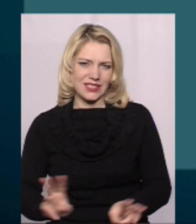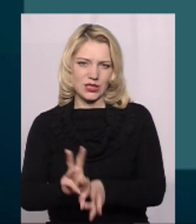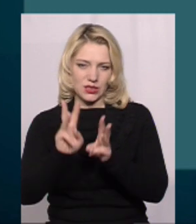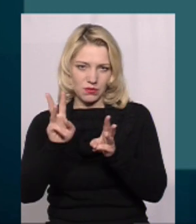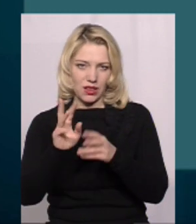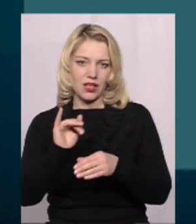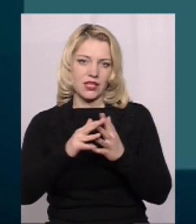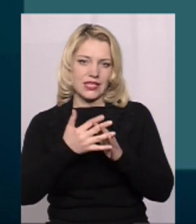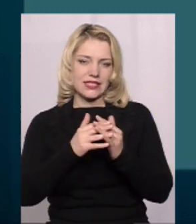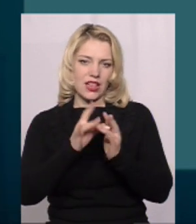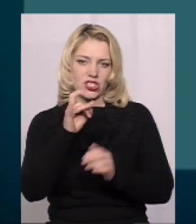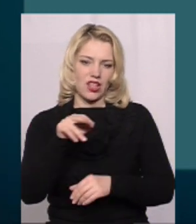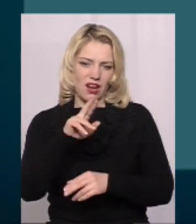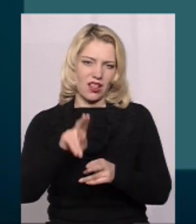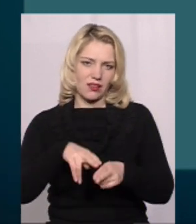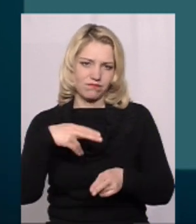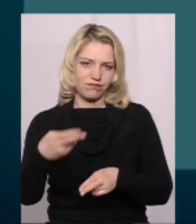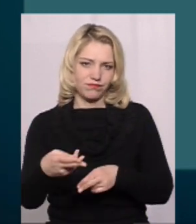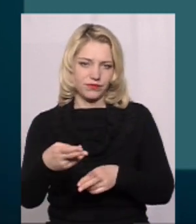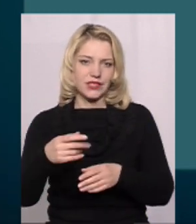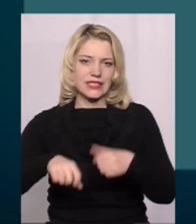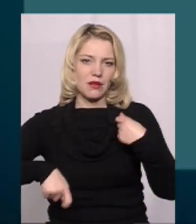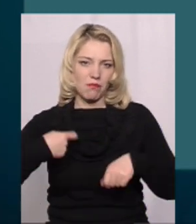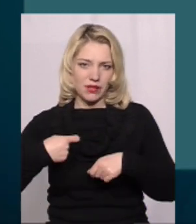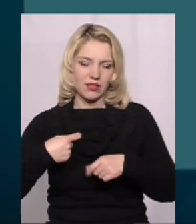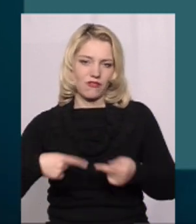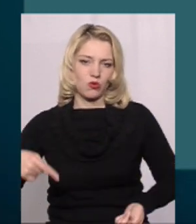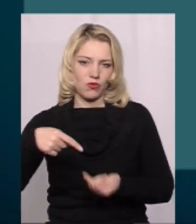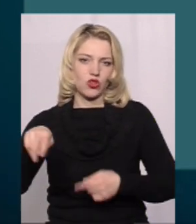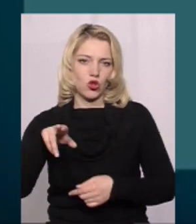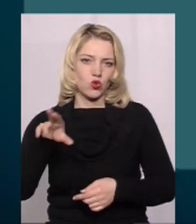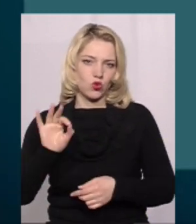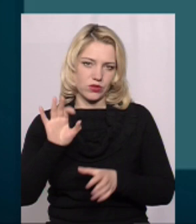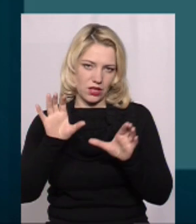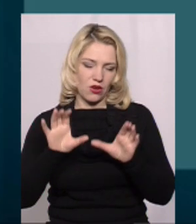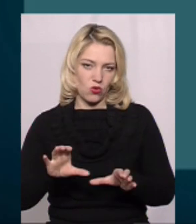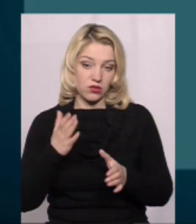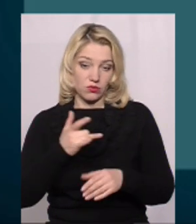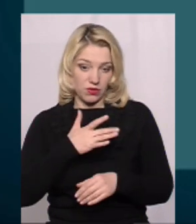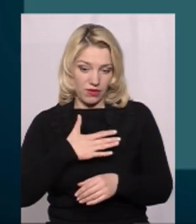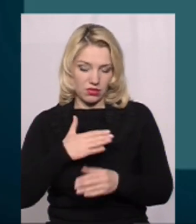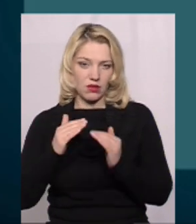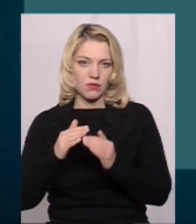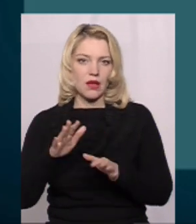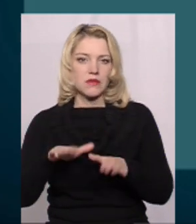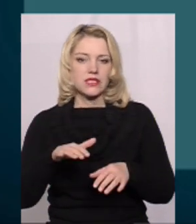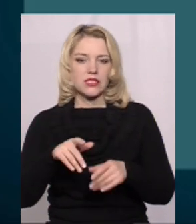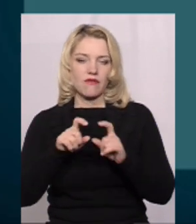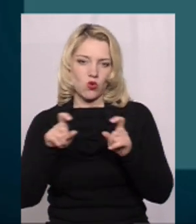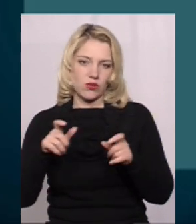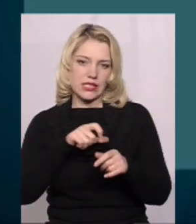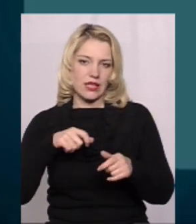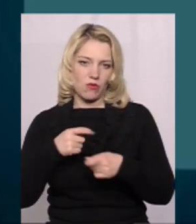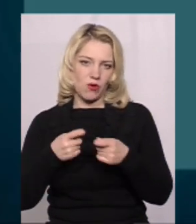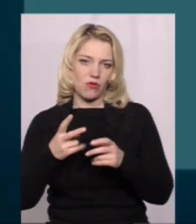відшкодували збитки так відповідно до закону Якщо в приватних домоволодіннях, то місцеві органи самоврядування зобов'язані відшкодувати